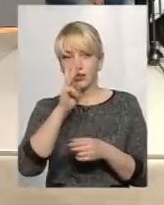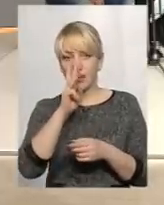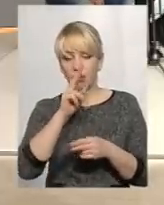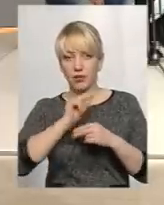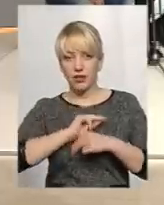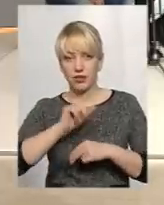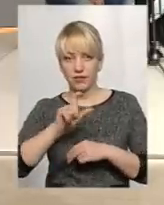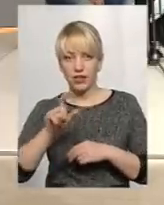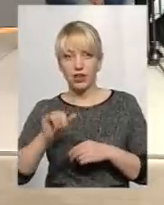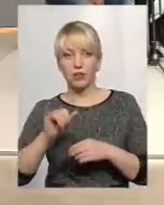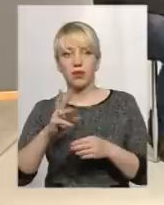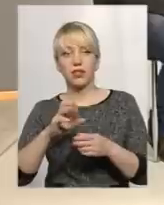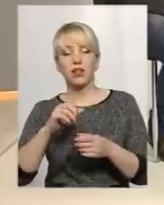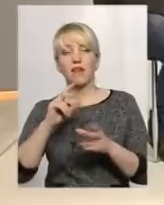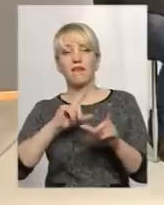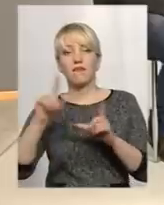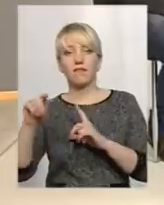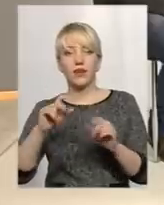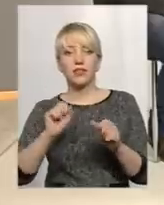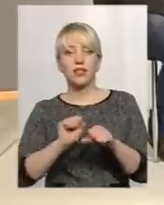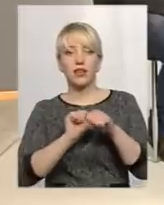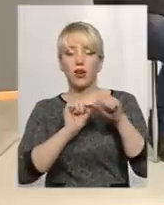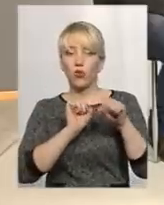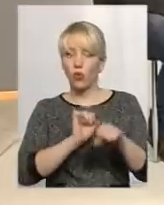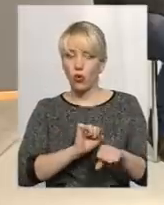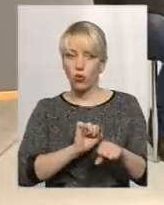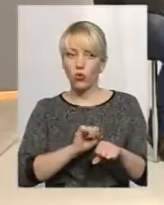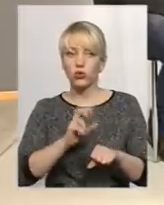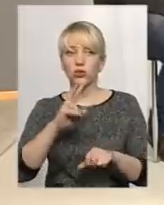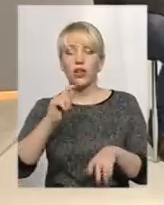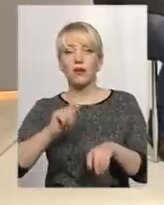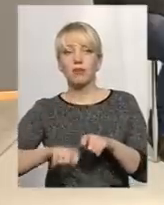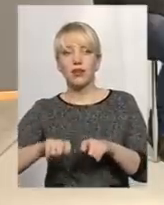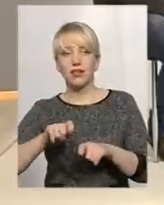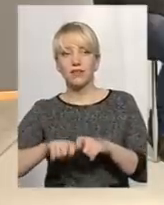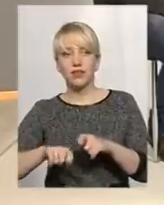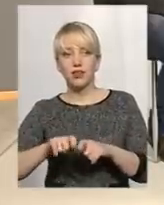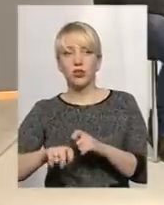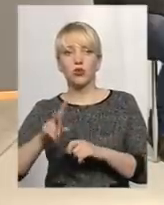працівникам, і на виїзди, на охорону, на перевірки,